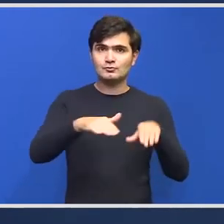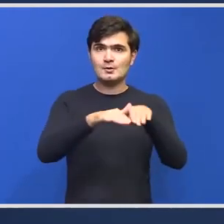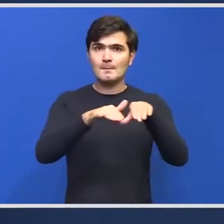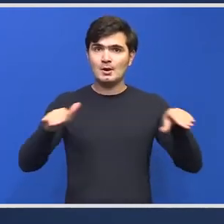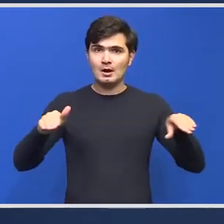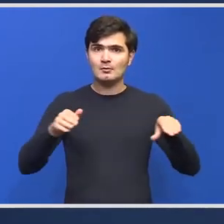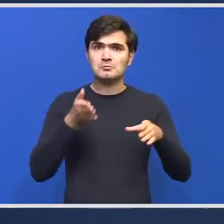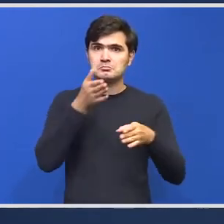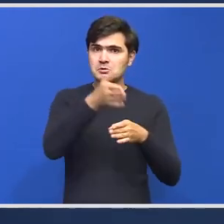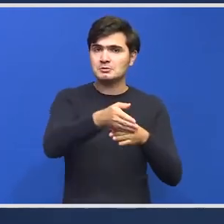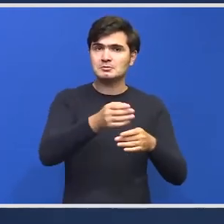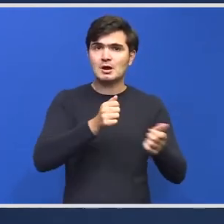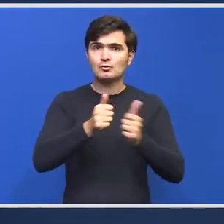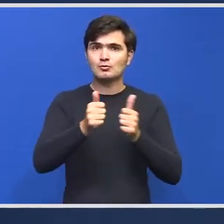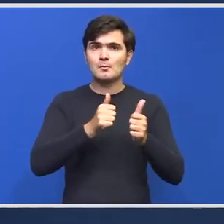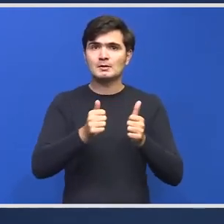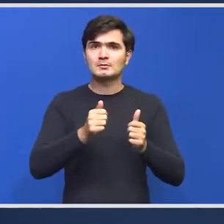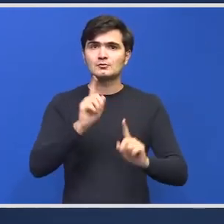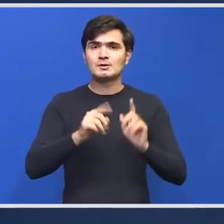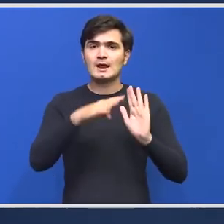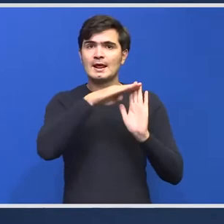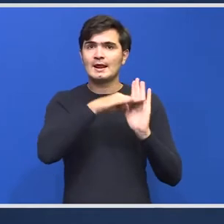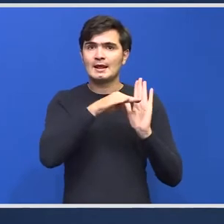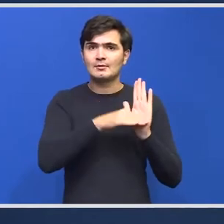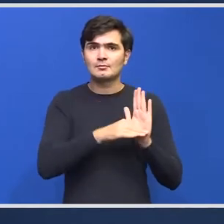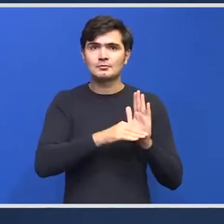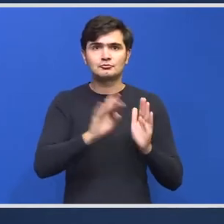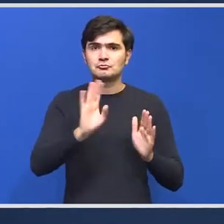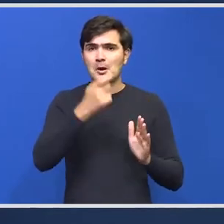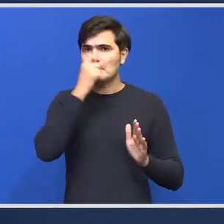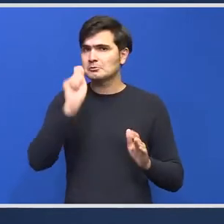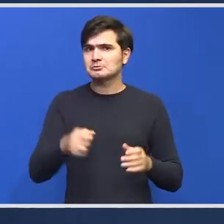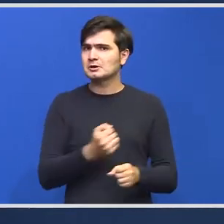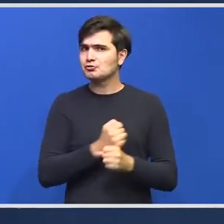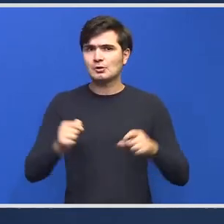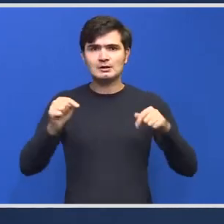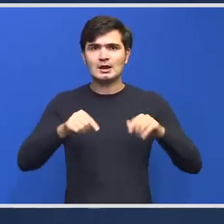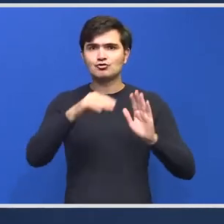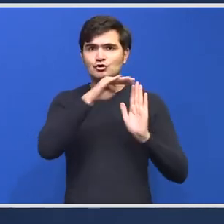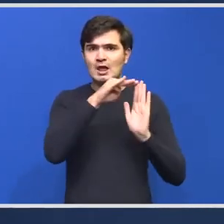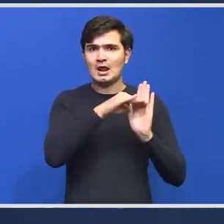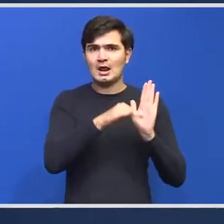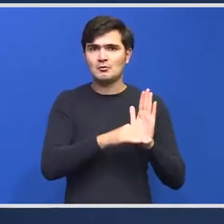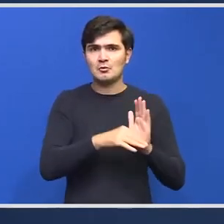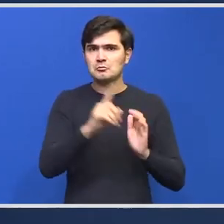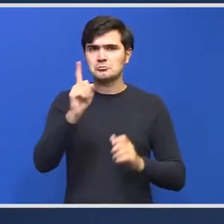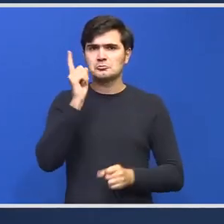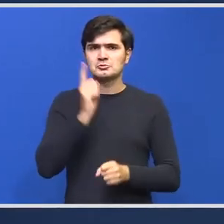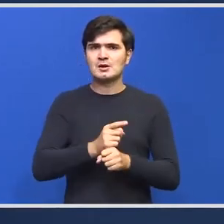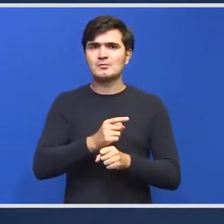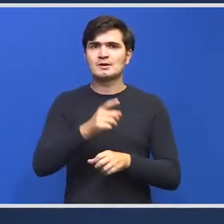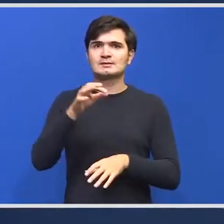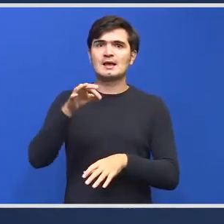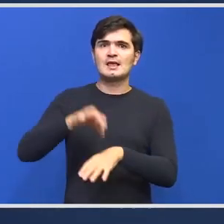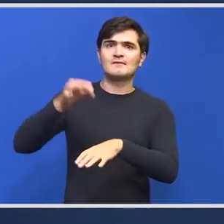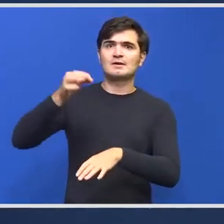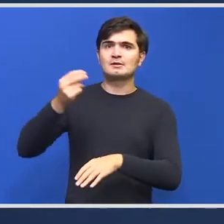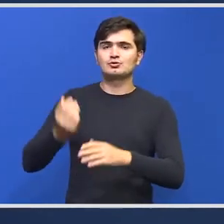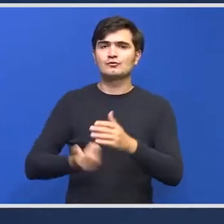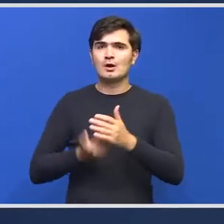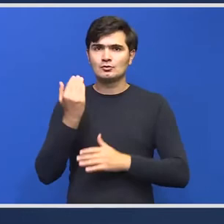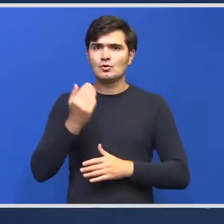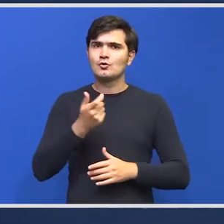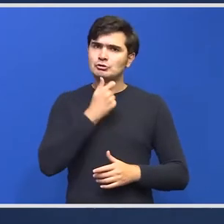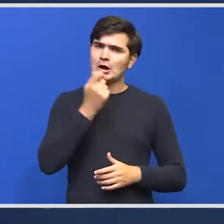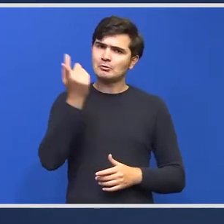intră în vigoare anumite reguri la care noi n-am renunțat niciodată. Deci nu trebuie să reinventăm ceva nou. Am avut și anul trecut